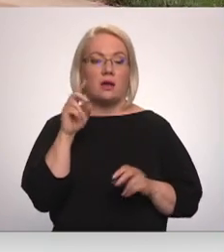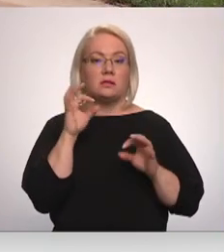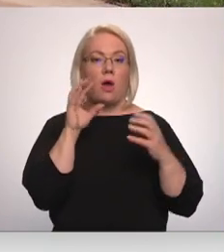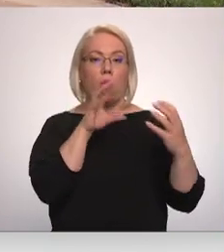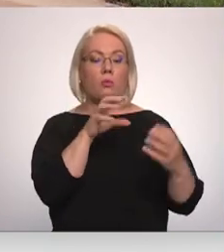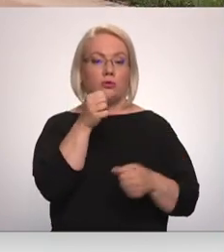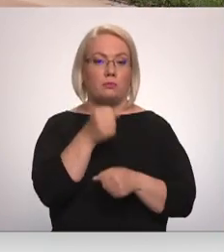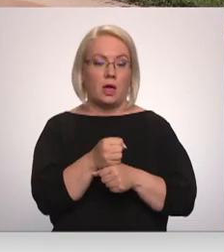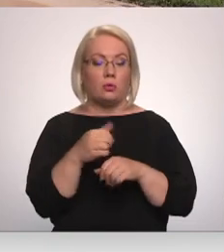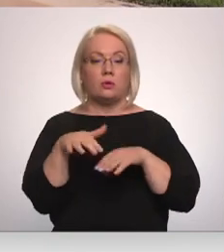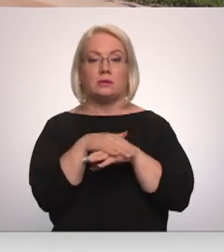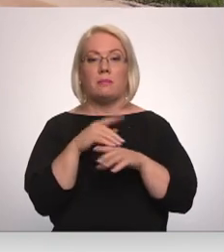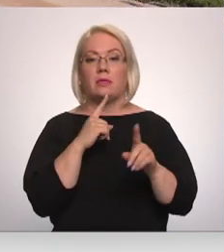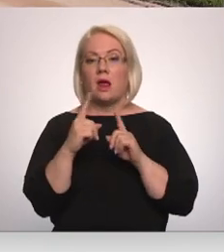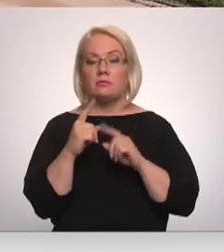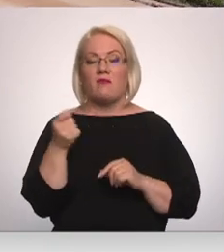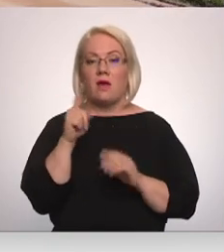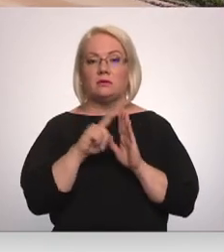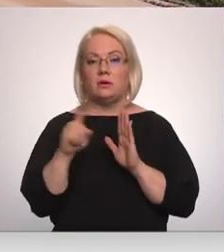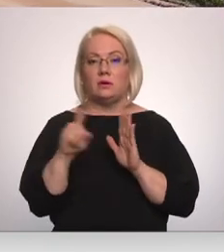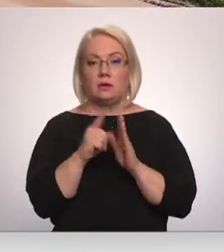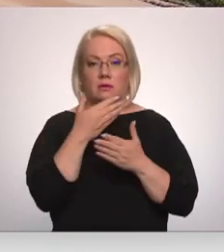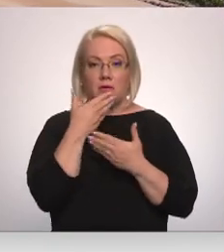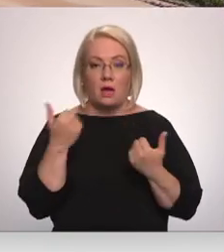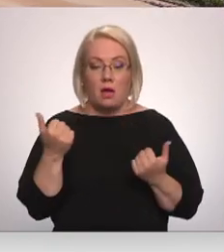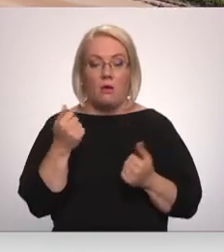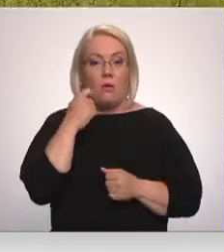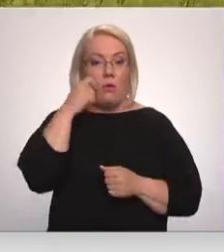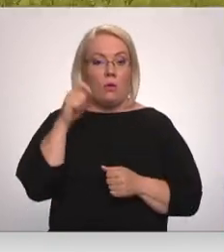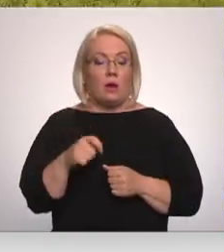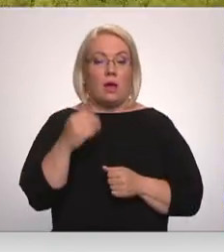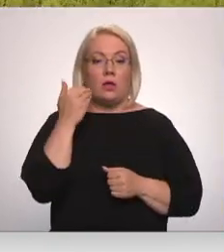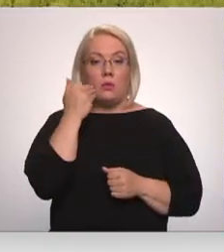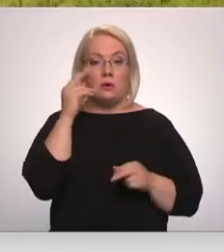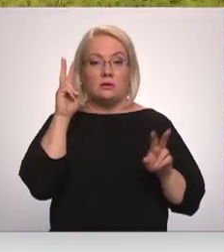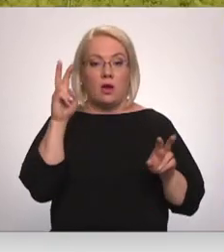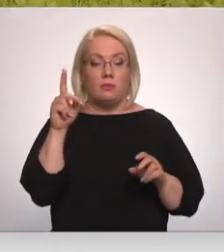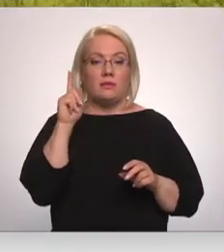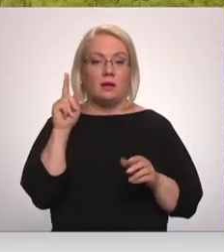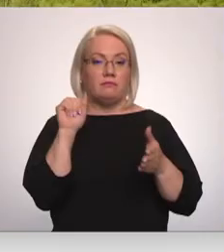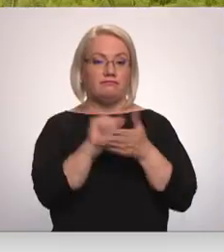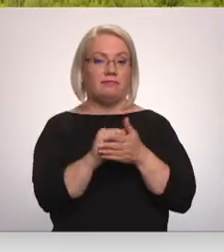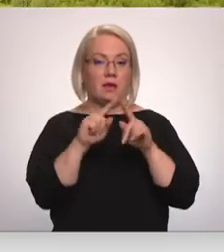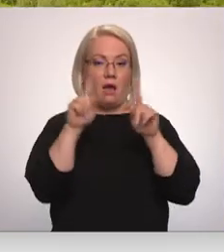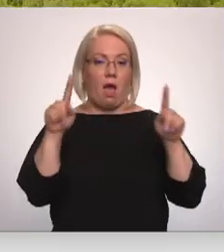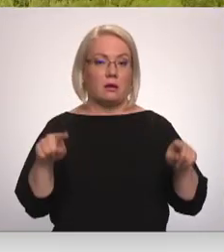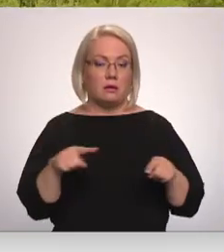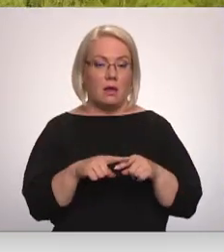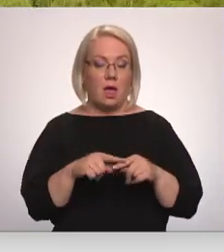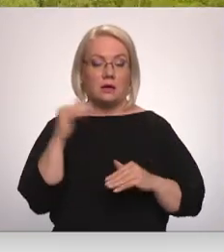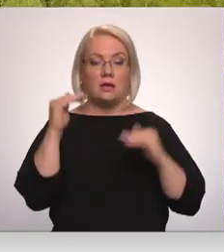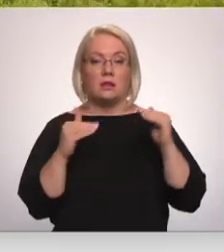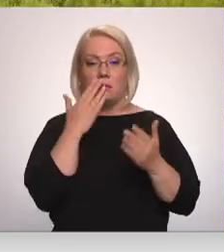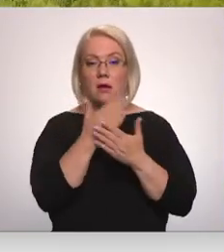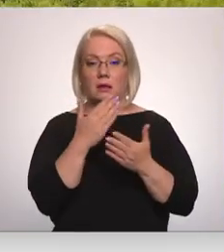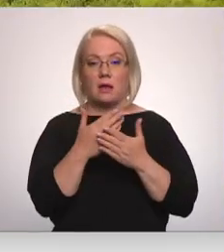jo sabiedriskais transports te vairs nekursē. Ukrainas nosaukums ir tikai kartē. Statistika rāda, ka pēdējā gada